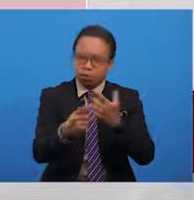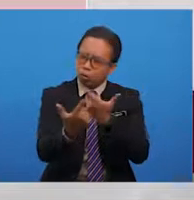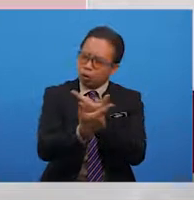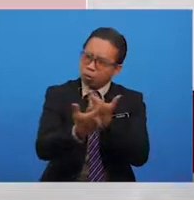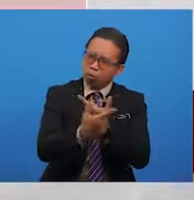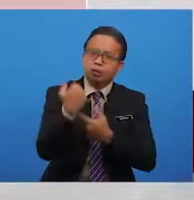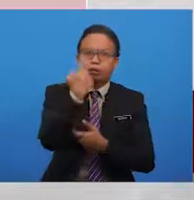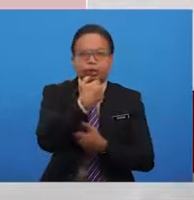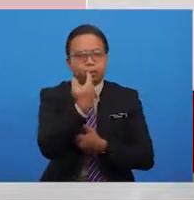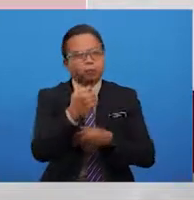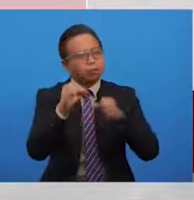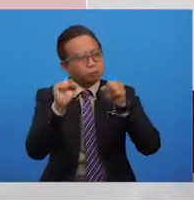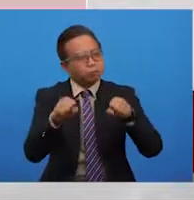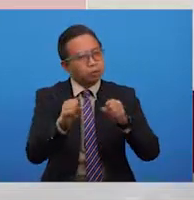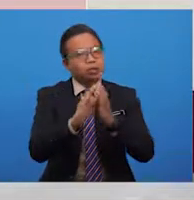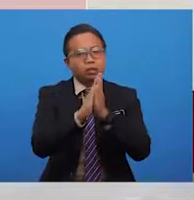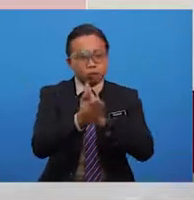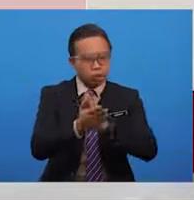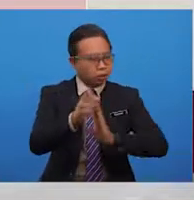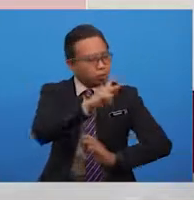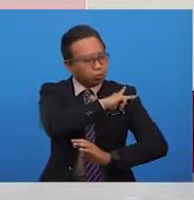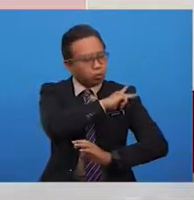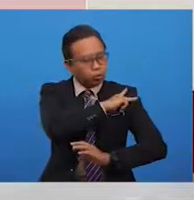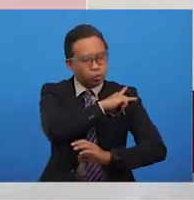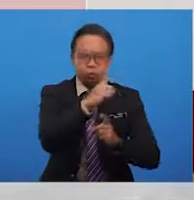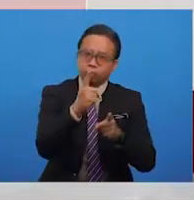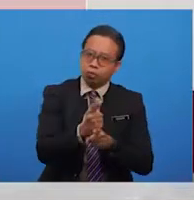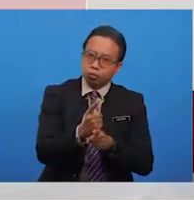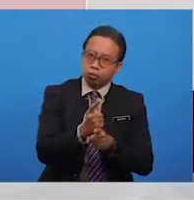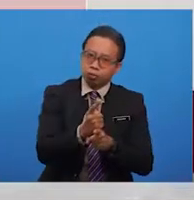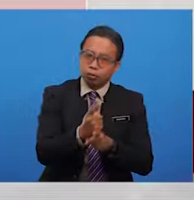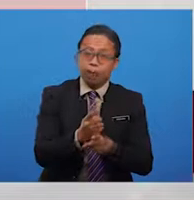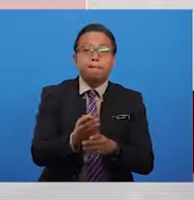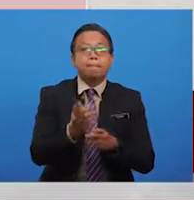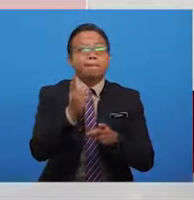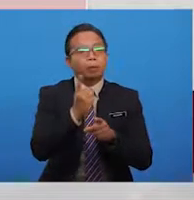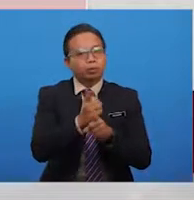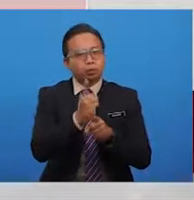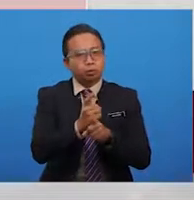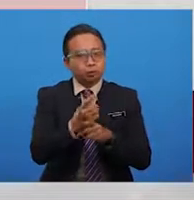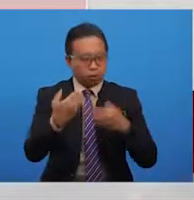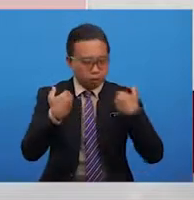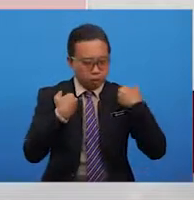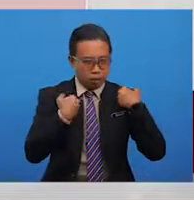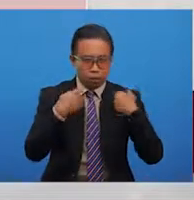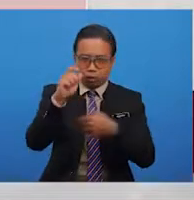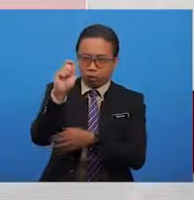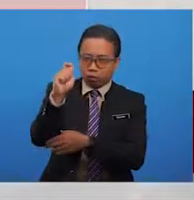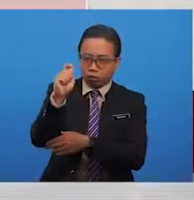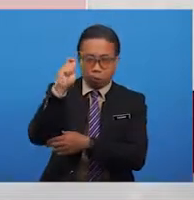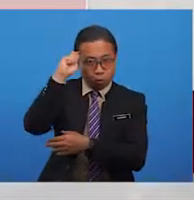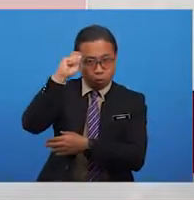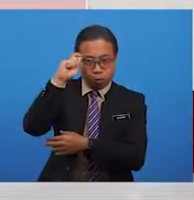ada siapakah pemimpin yang sebenar yang benar-benar memiliki ketokohan